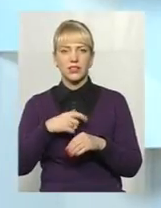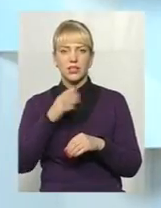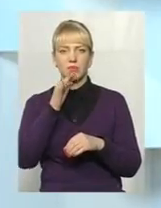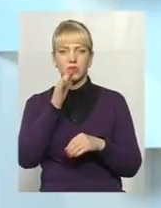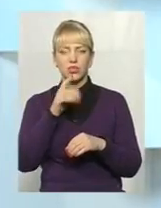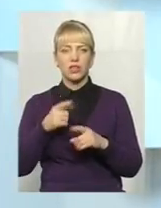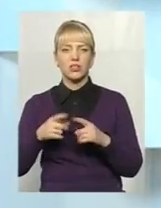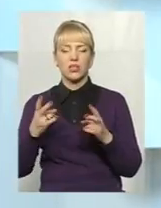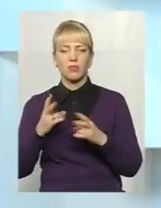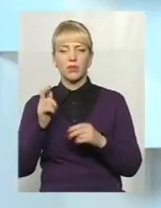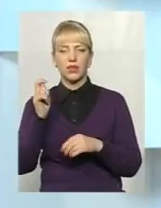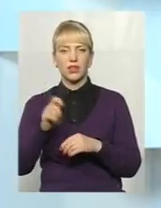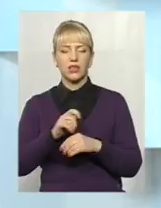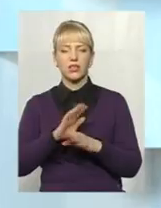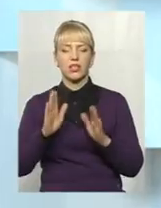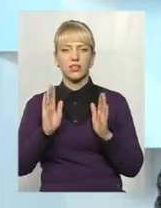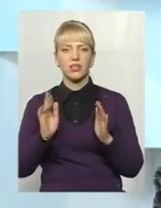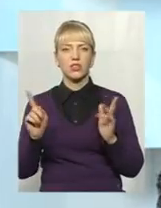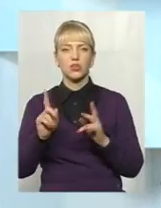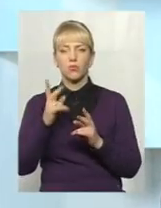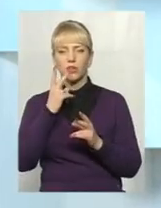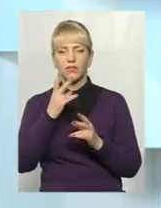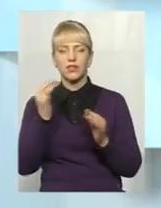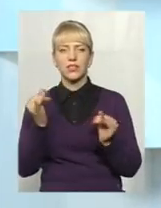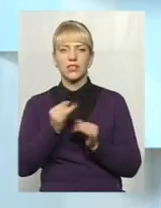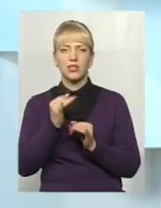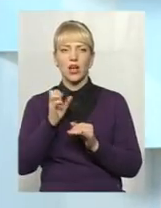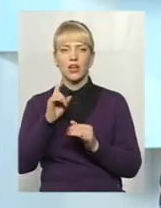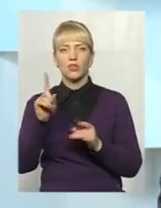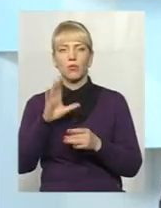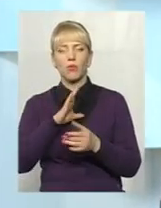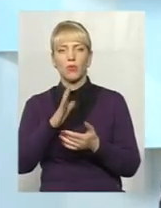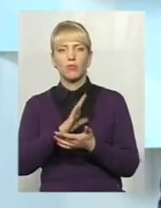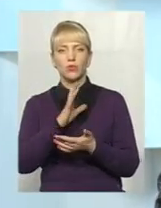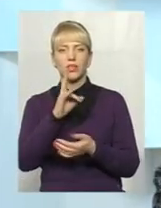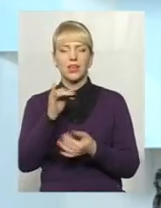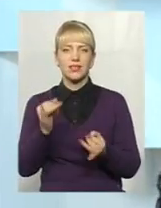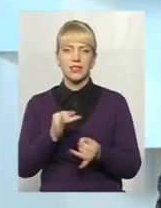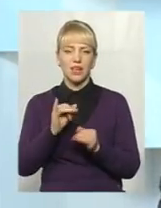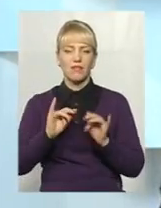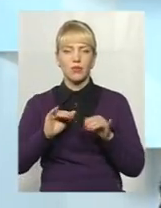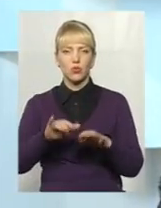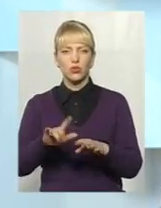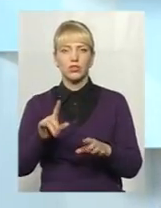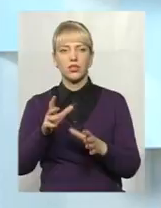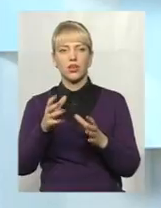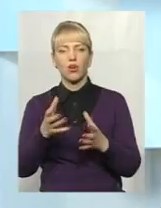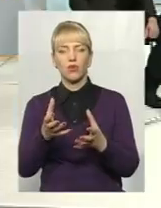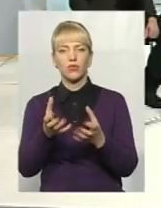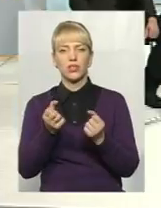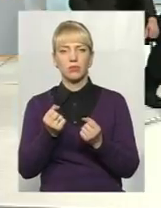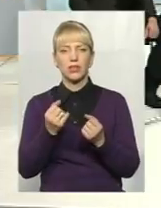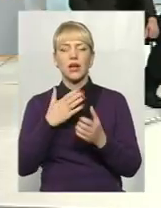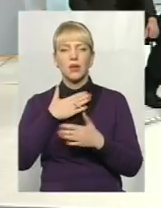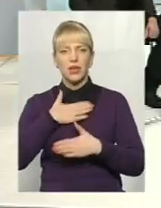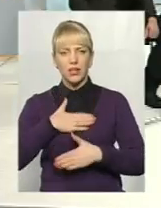не тільки, щоб подивитися його історичні принади, а ще й побути на якісь цікаві події і отримати приємні враження від того.